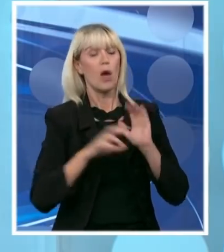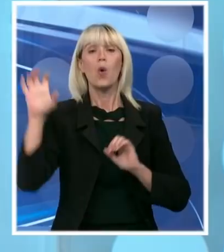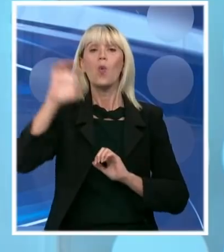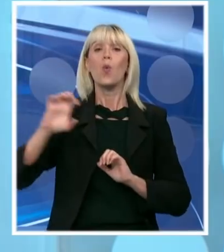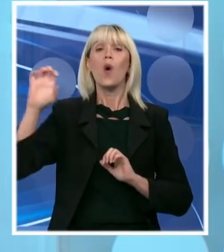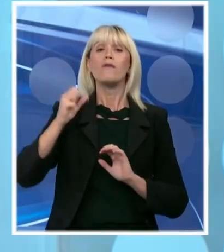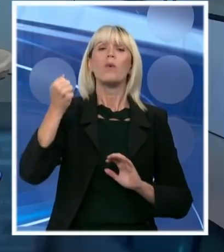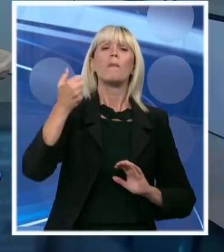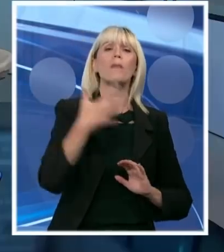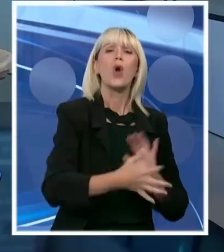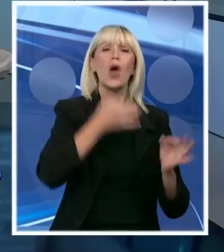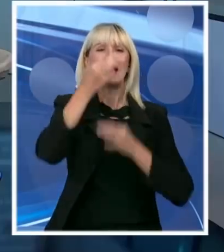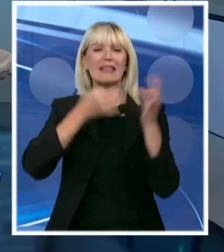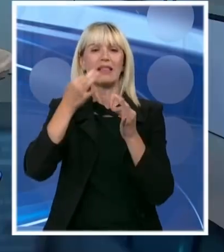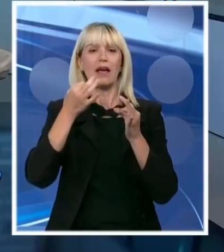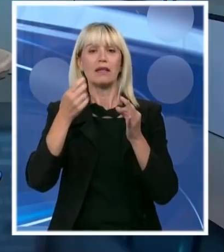Nemačku danas.